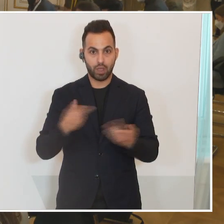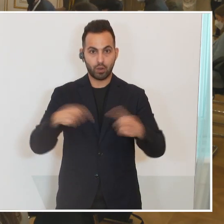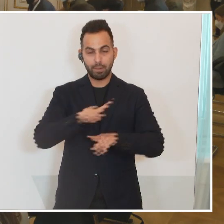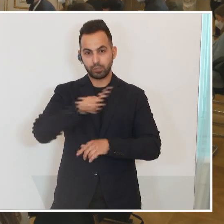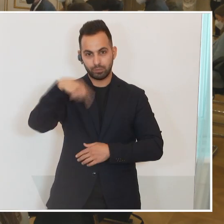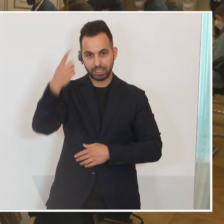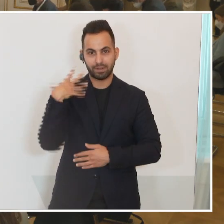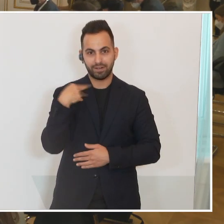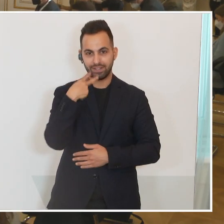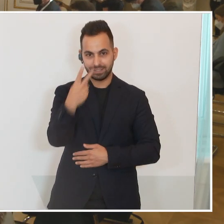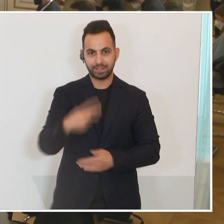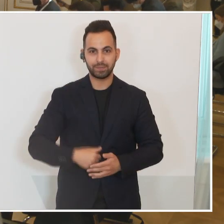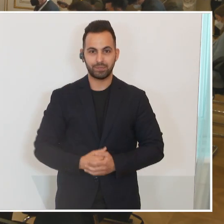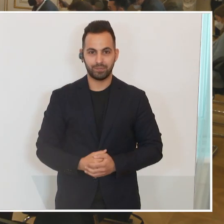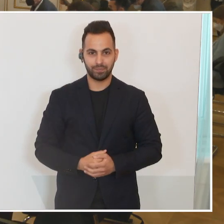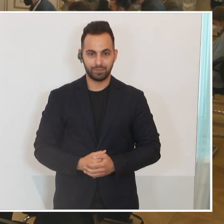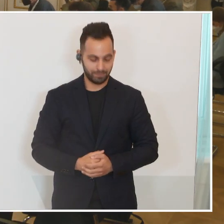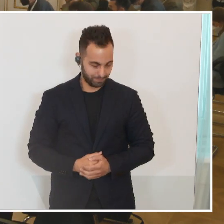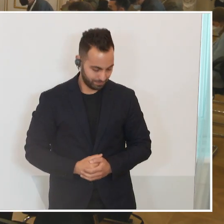Dankeschön. Dank. Wiedersehen.